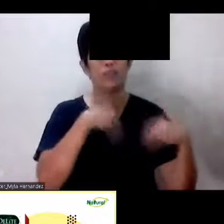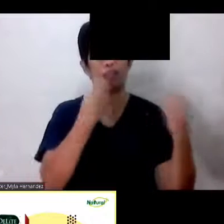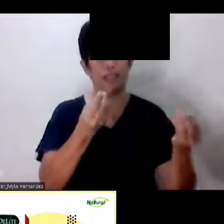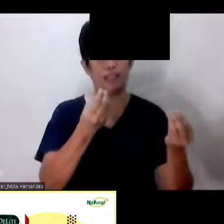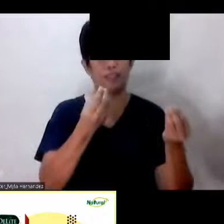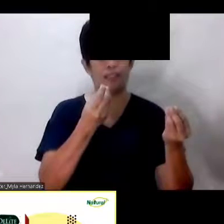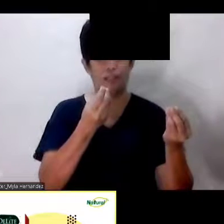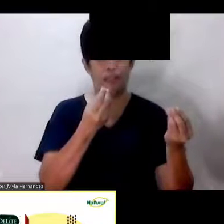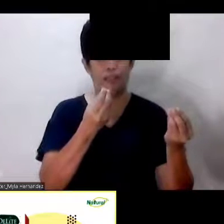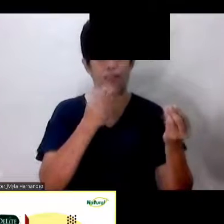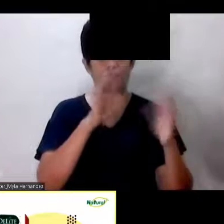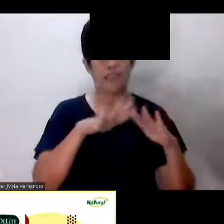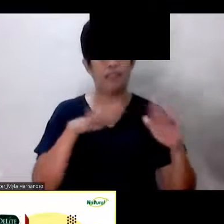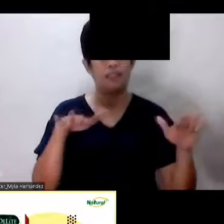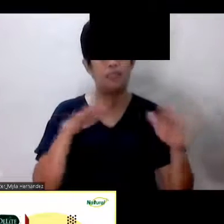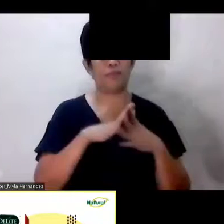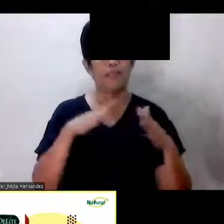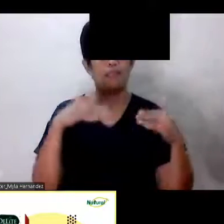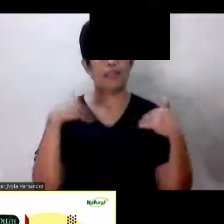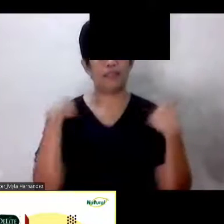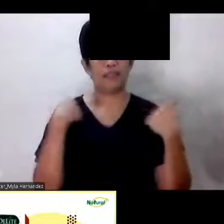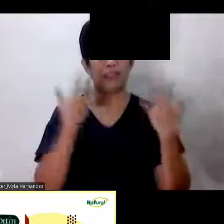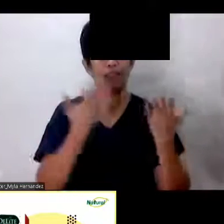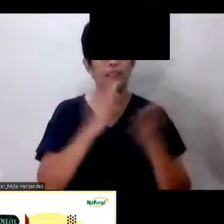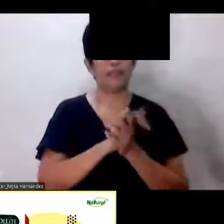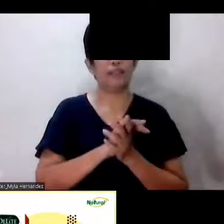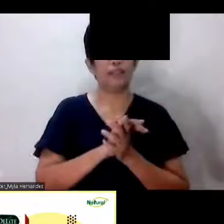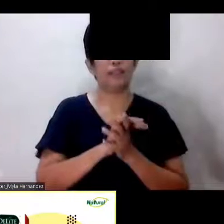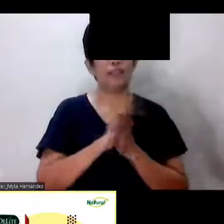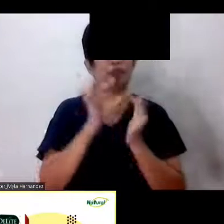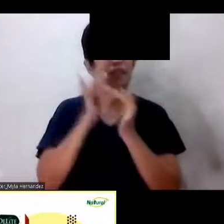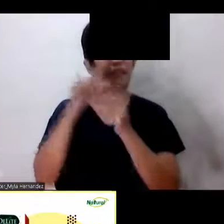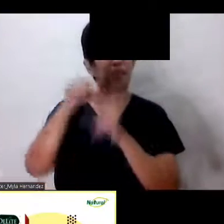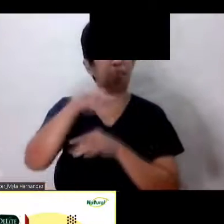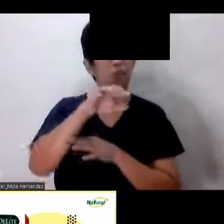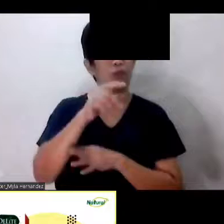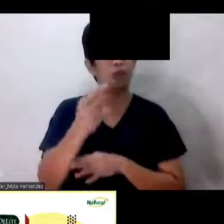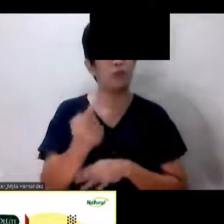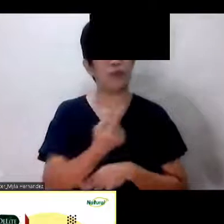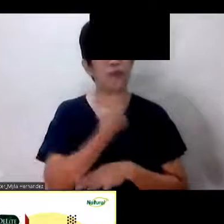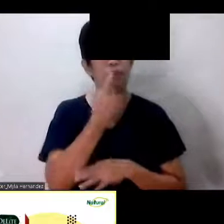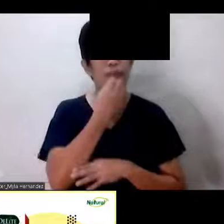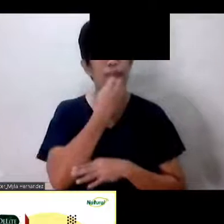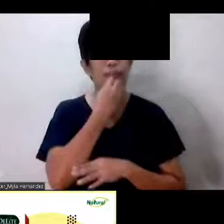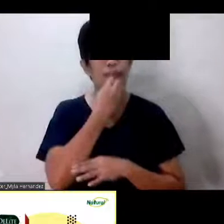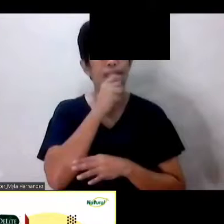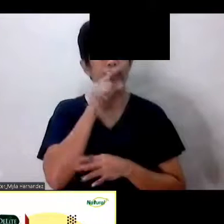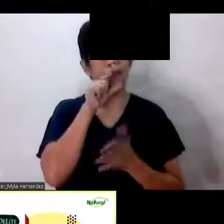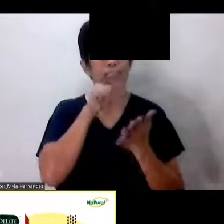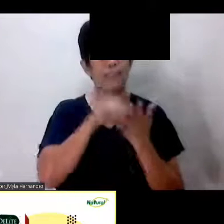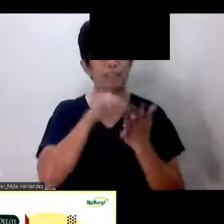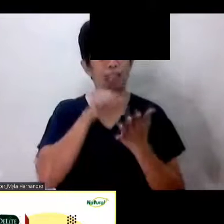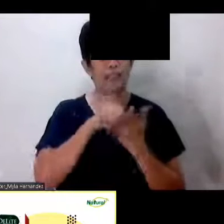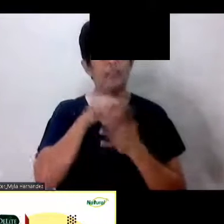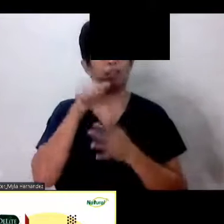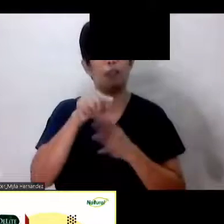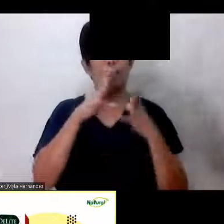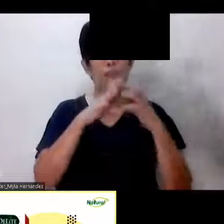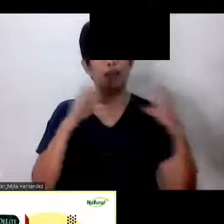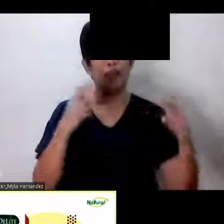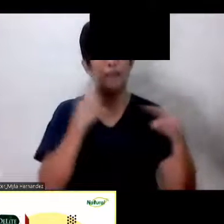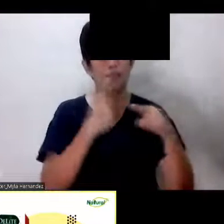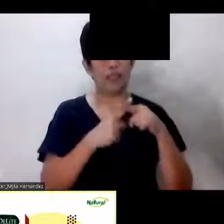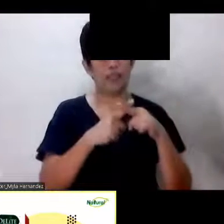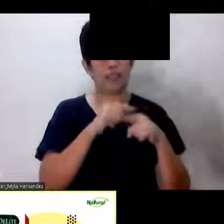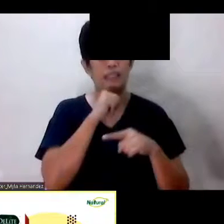chicken lang gustong kainin Okay, pwede nyo silang bigyan ng Ampalea Plus Junior Ang Ampalea Plus ay